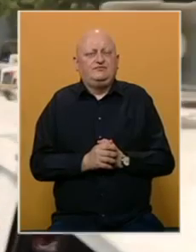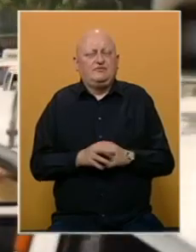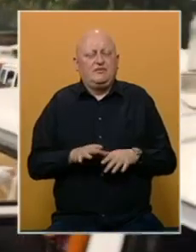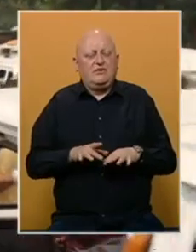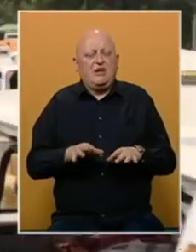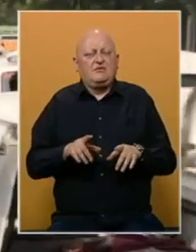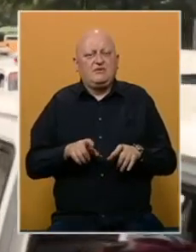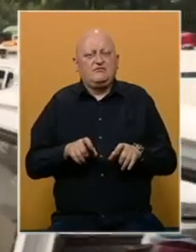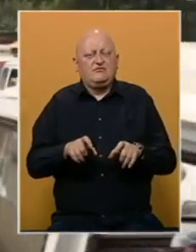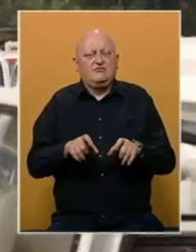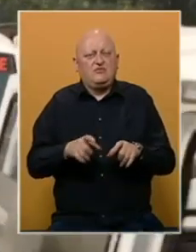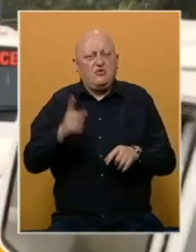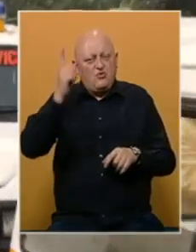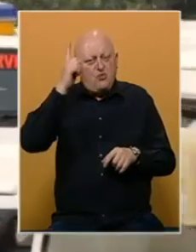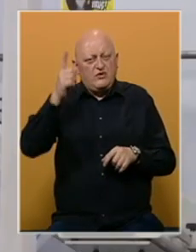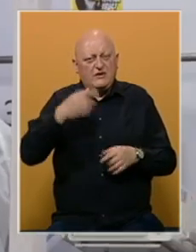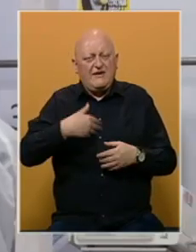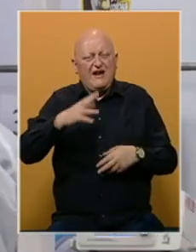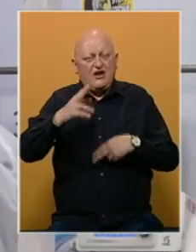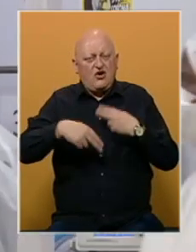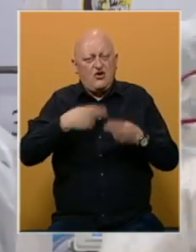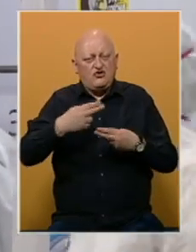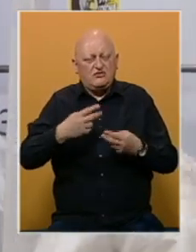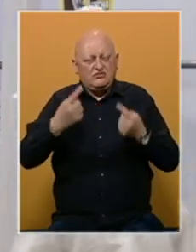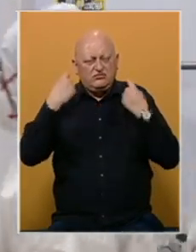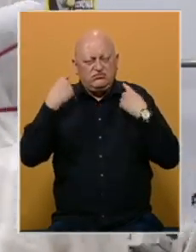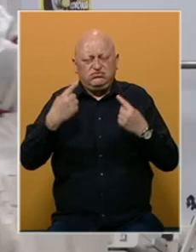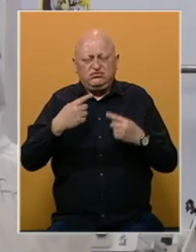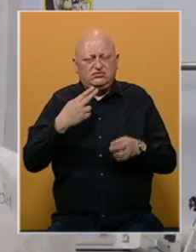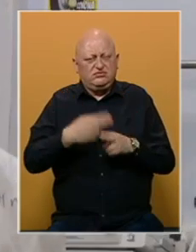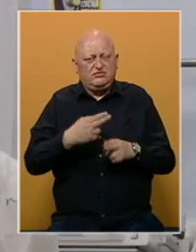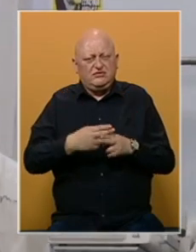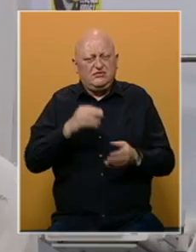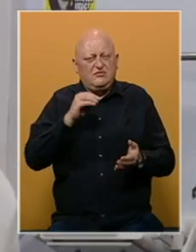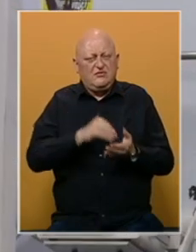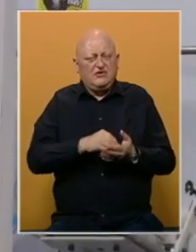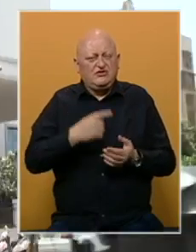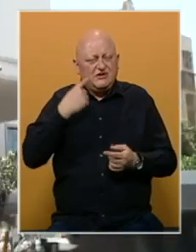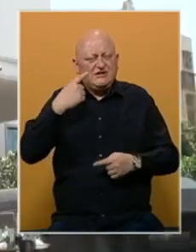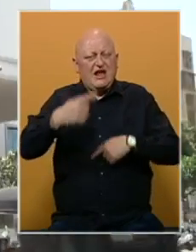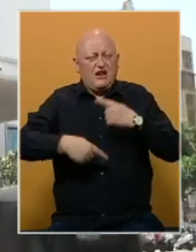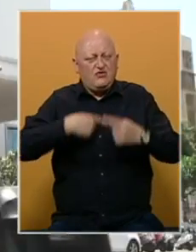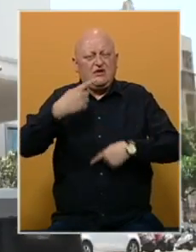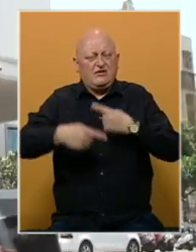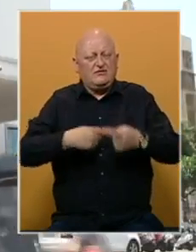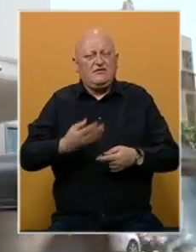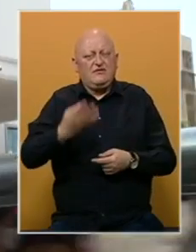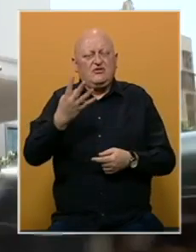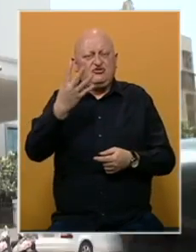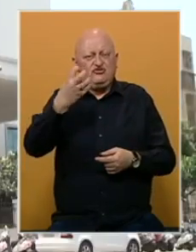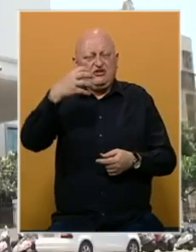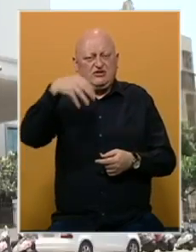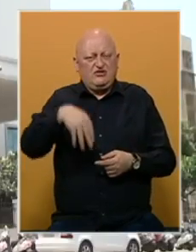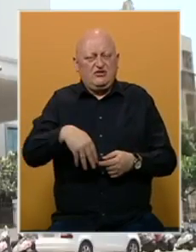Epidemija koronavirusa u Indiji je van kontrole. Rekordan broj zaraženih ta zemlja bilježi iz dana u dan. Više od 400